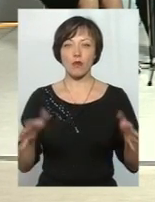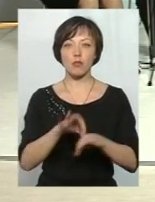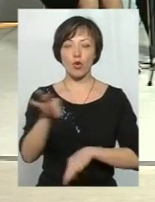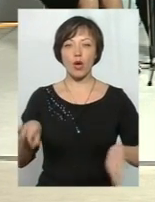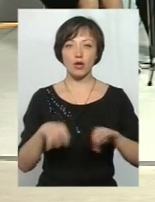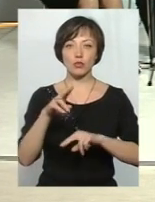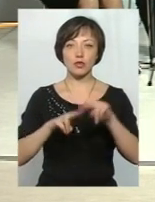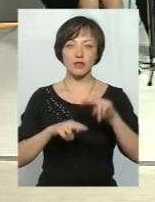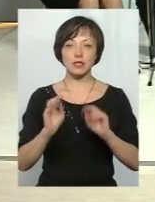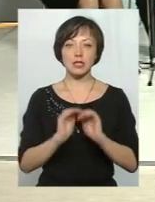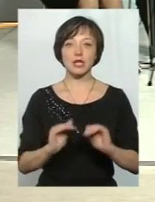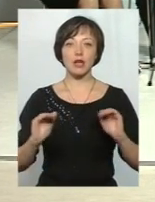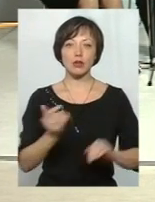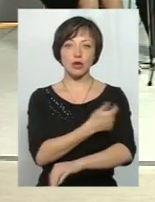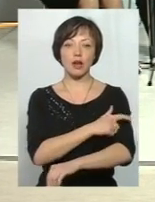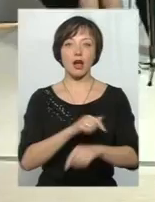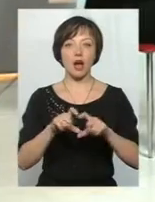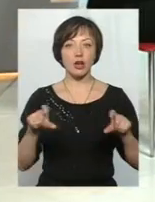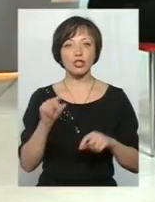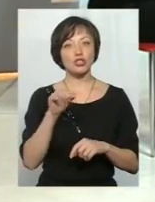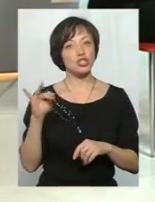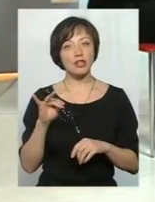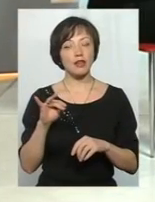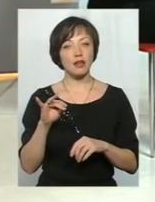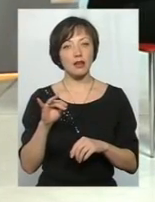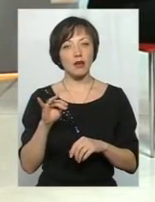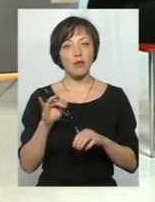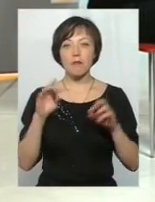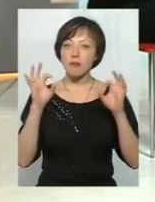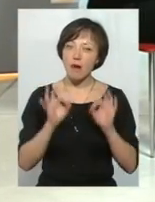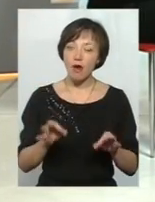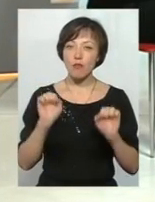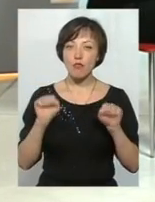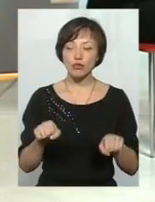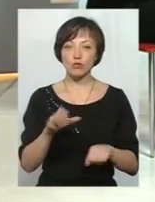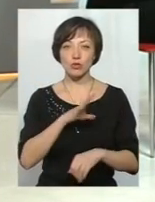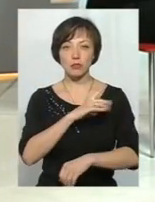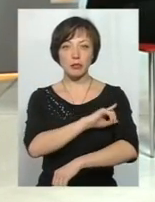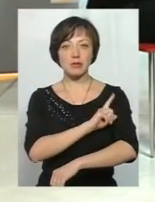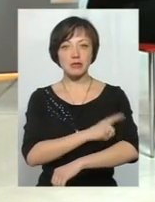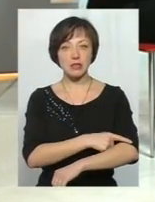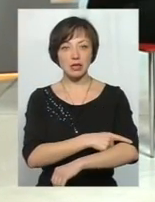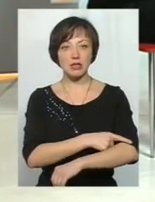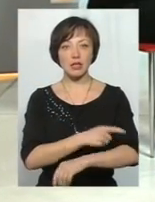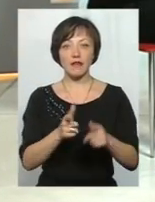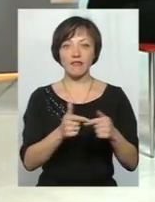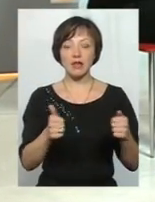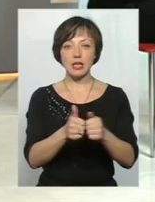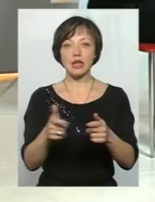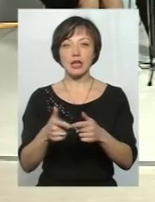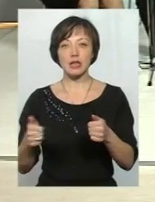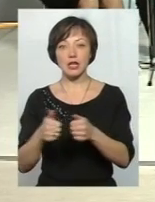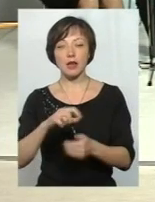будівництва дитячої лікарні, чи нелогічніше було би підсилити ті відділення